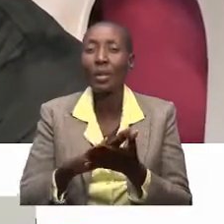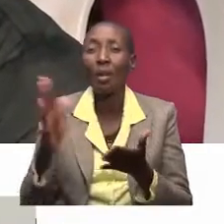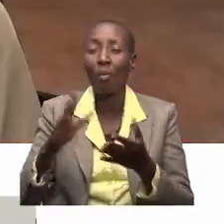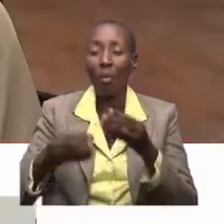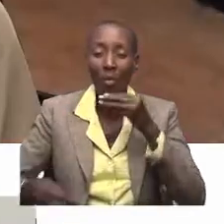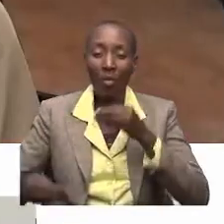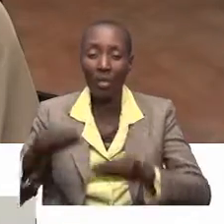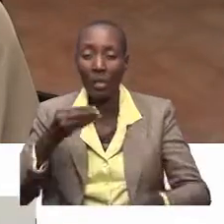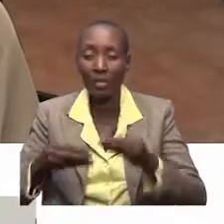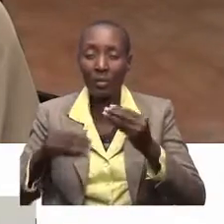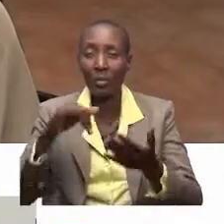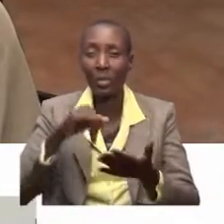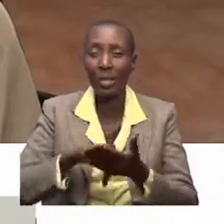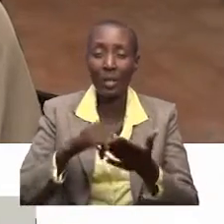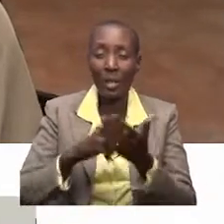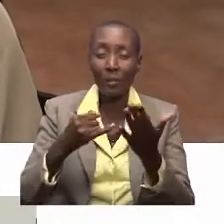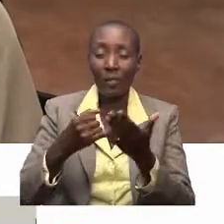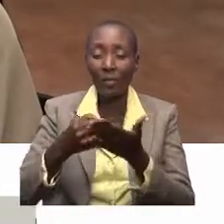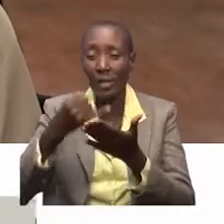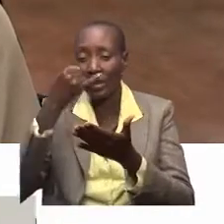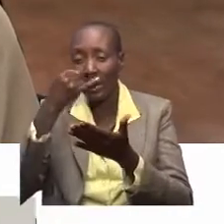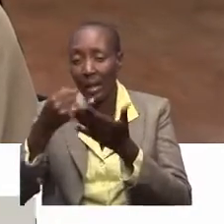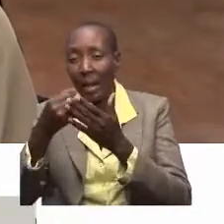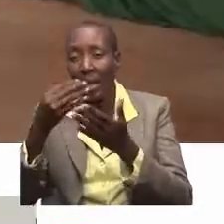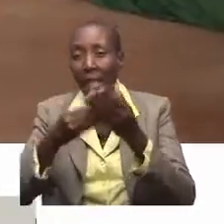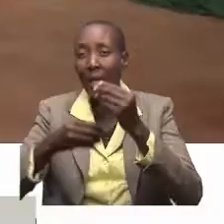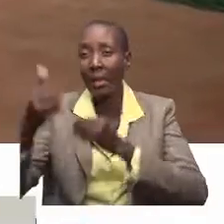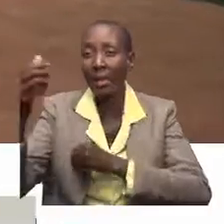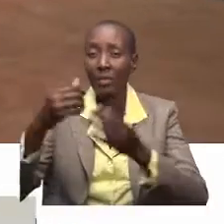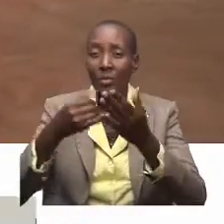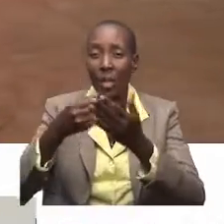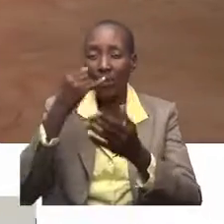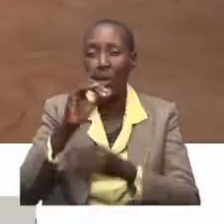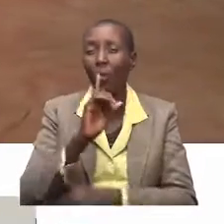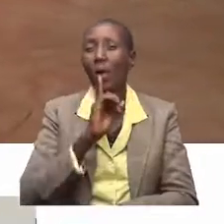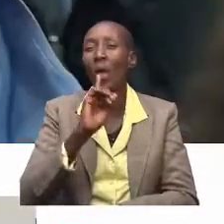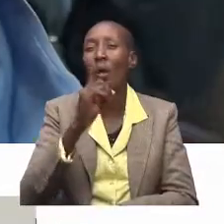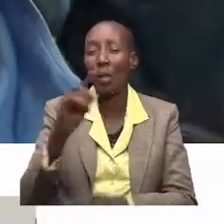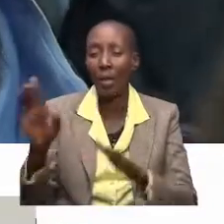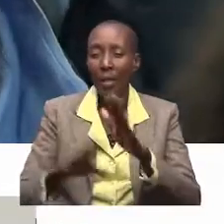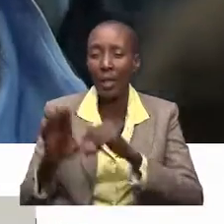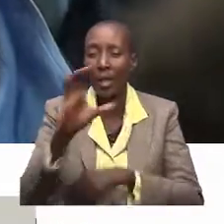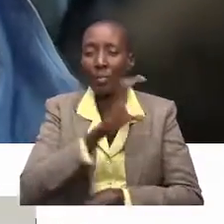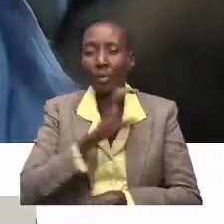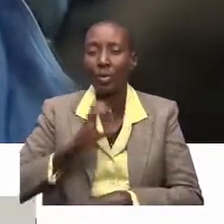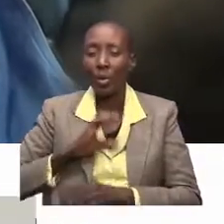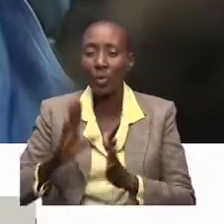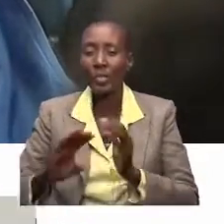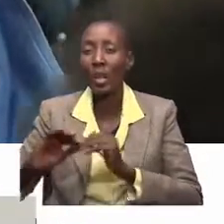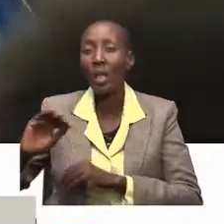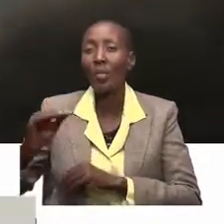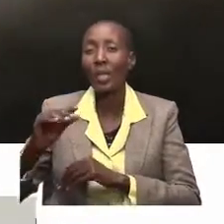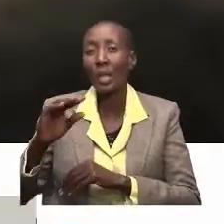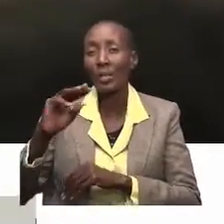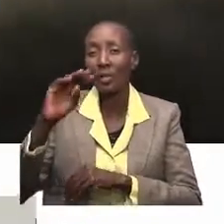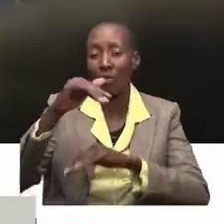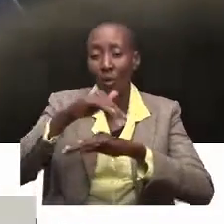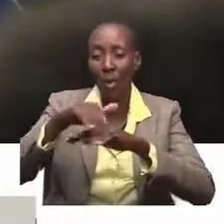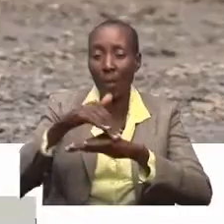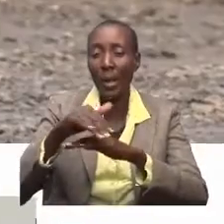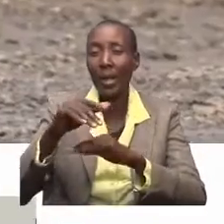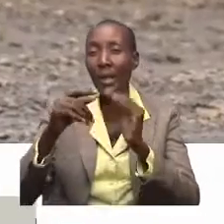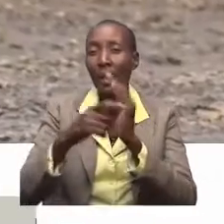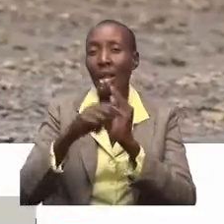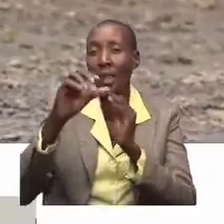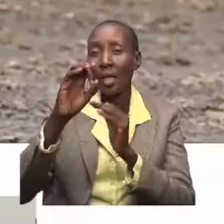wanaojiusisha na ulanguzi na uzaji wa miadarati walionyo na naibu kamishina wa kaunti ndogo ya makadara, Fred